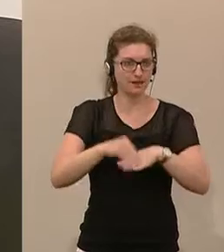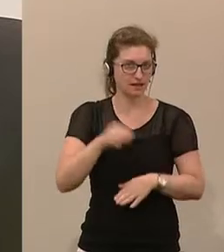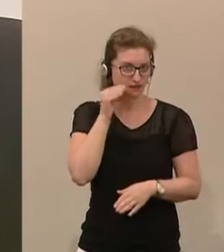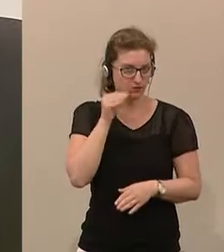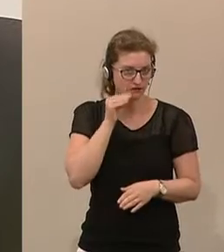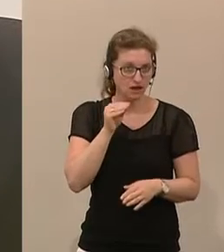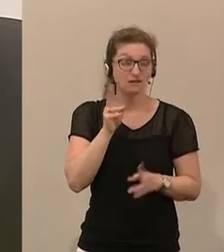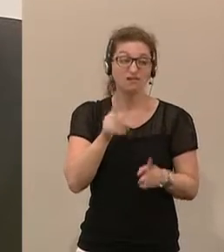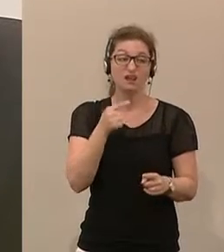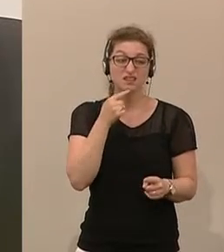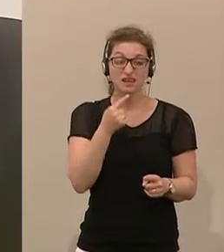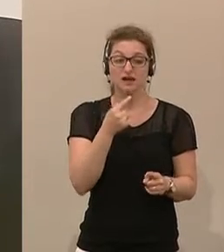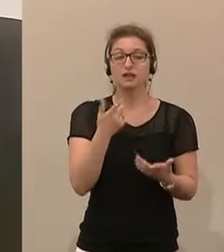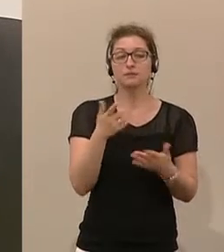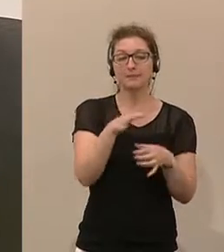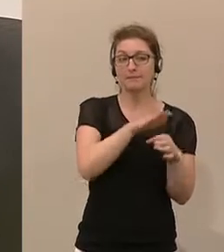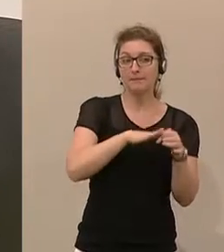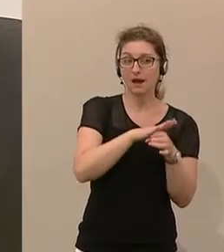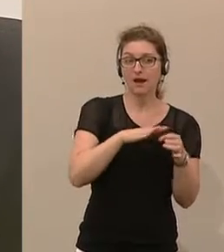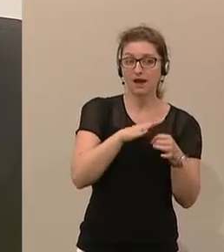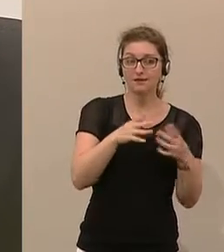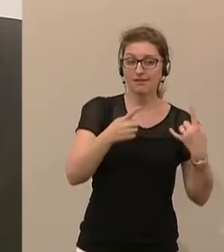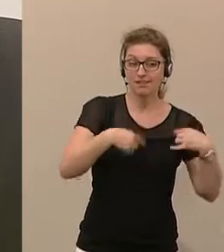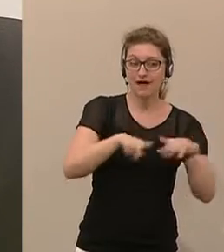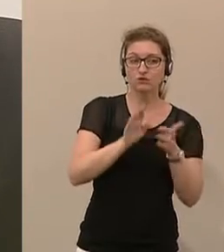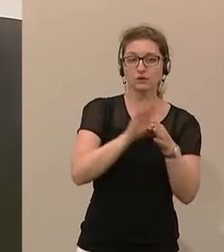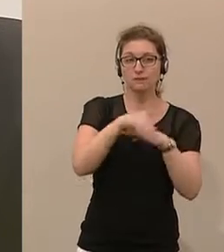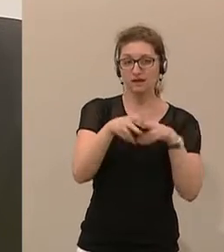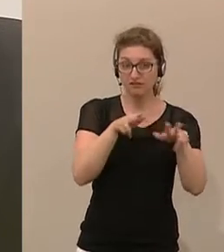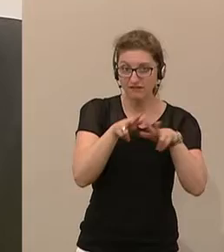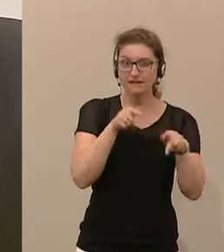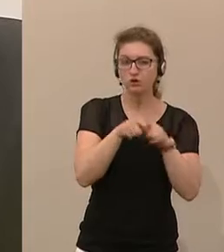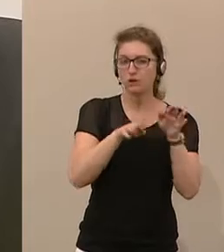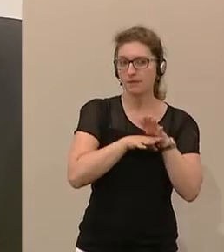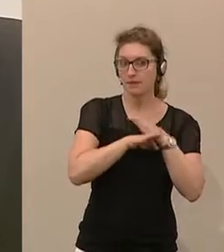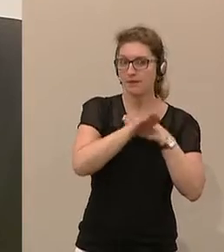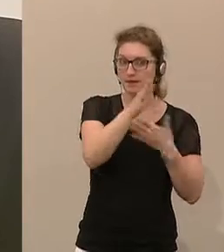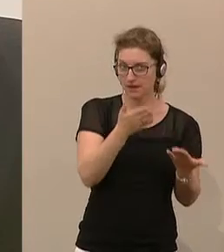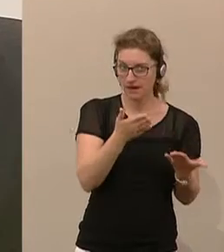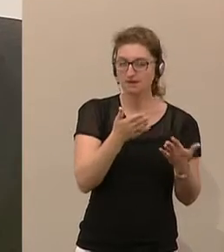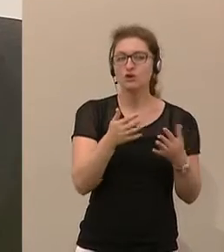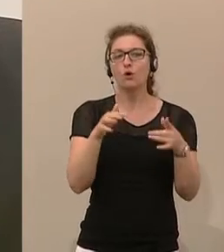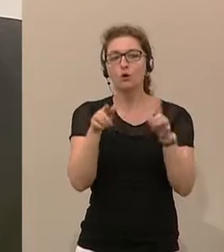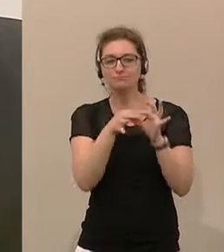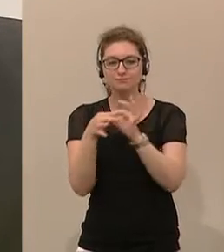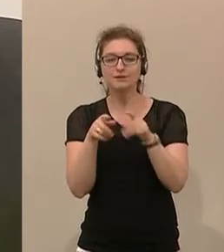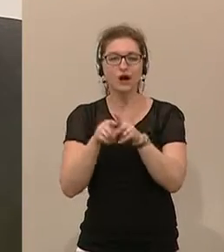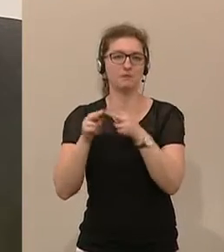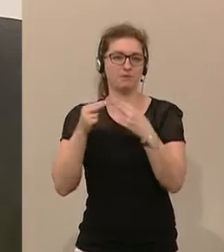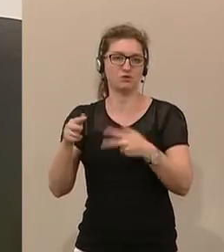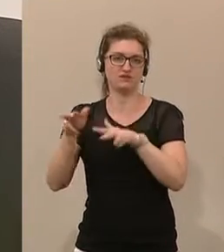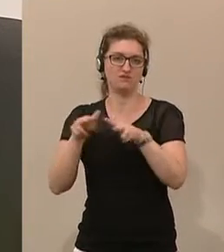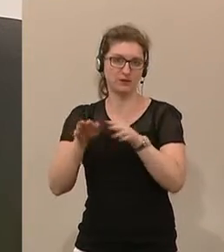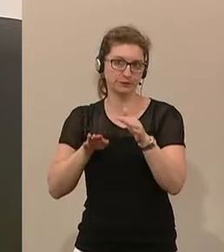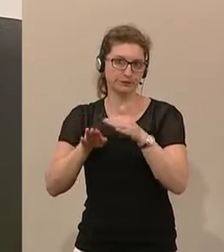dass sie gestiegen sind im Bereich der Landes und Gemeindeverwaltung und proportional dazu auch Bundesverwaltung.